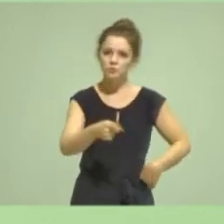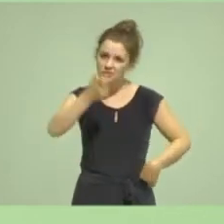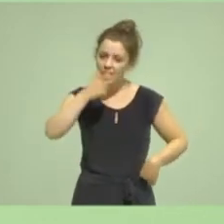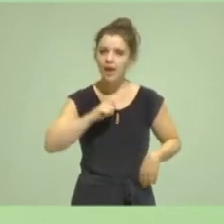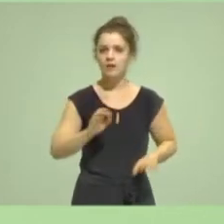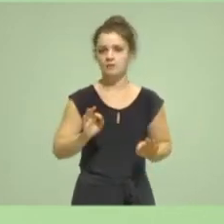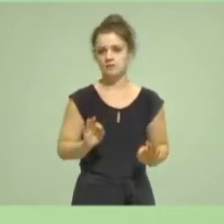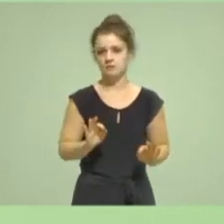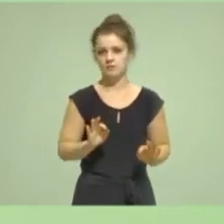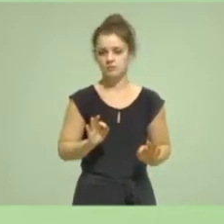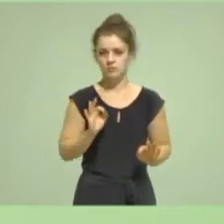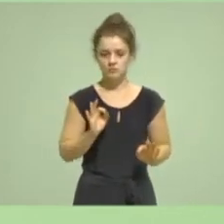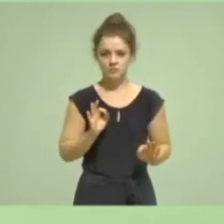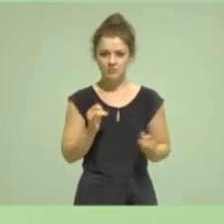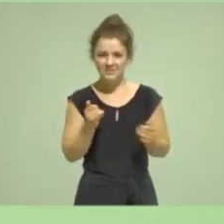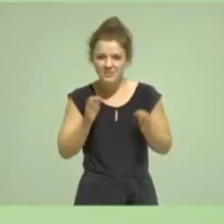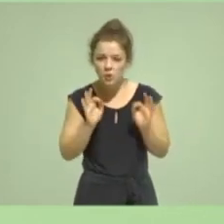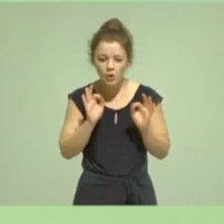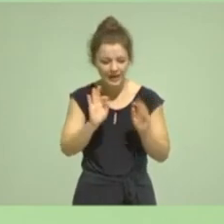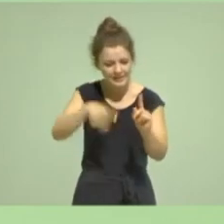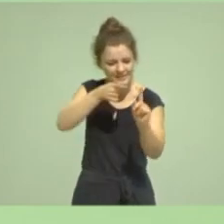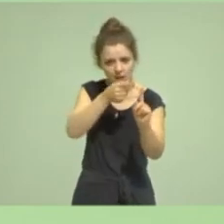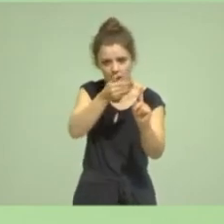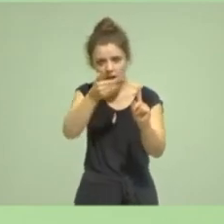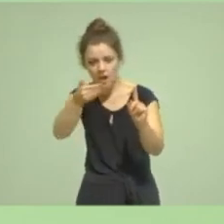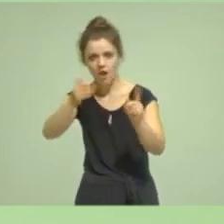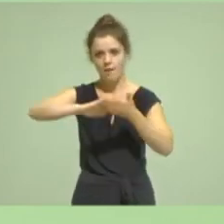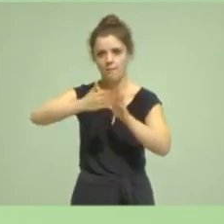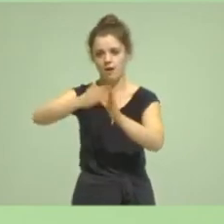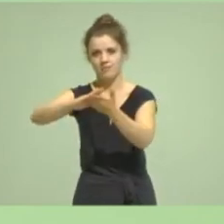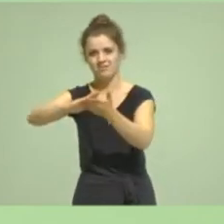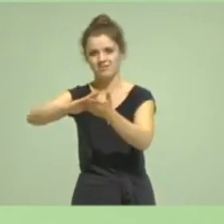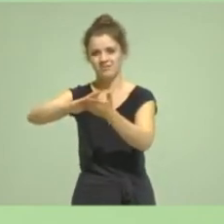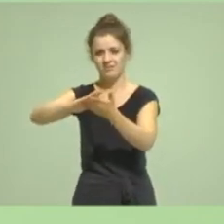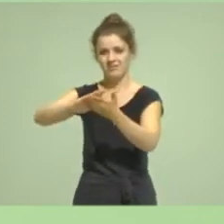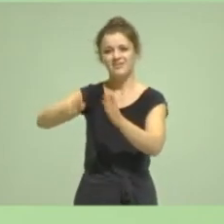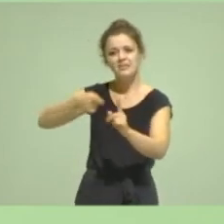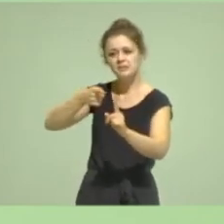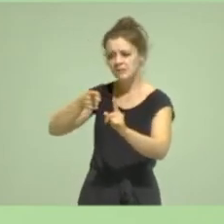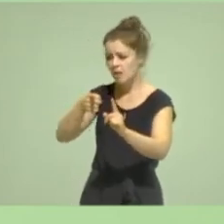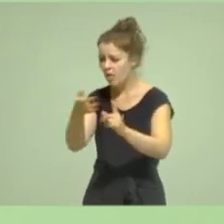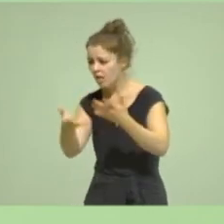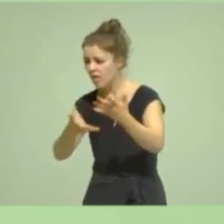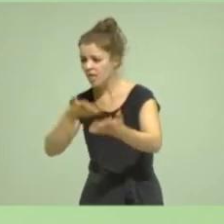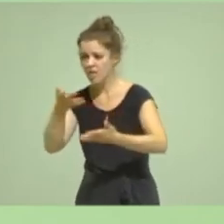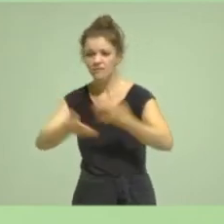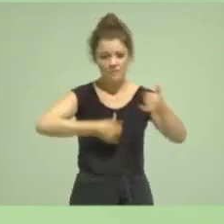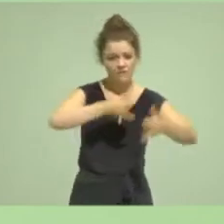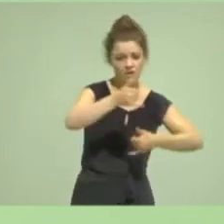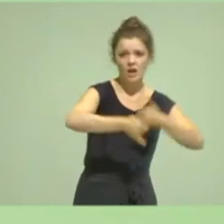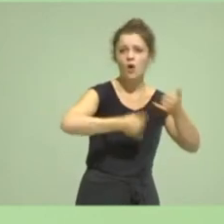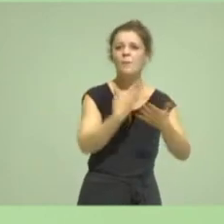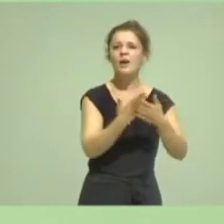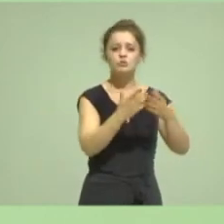Vorhaben hinterlegt wird, dass wir eine Lösung finden wollen dafür, dass die Repräsentativität von Frauen in